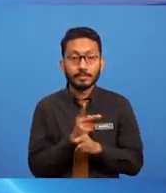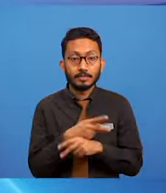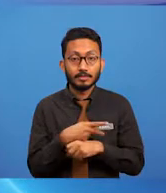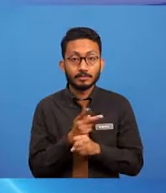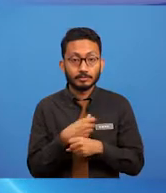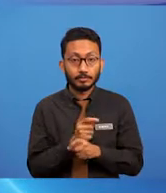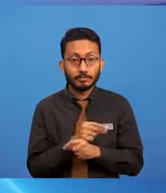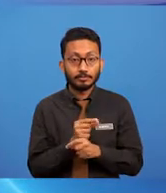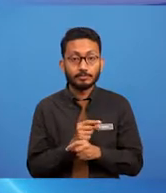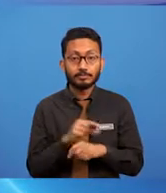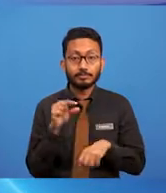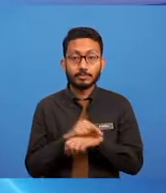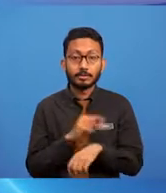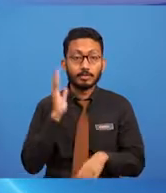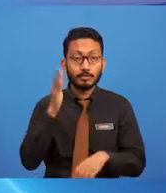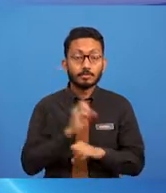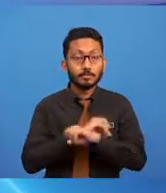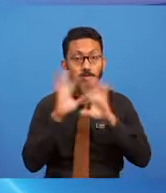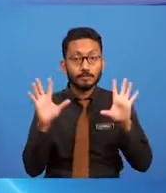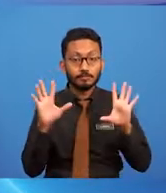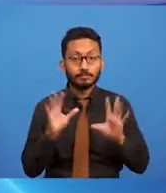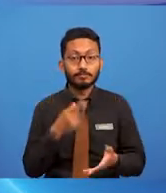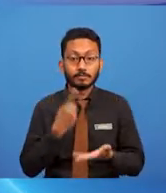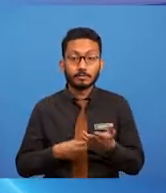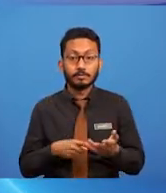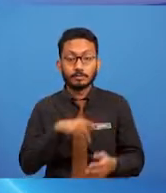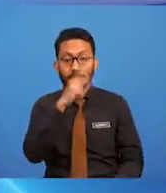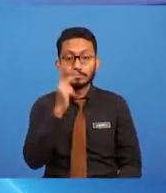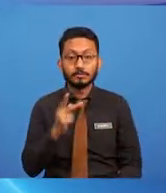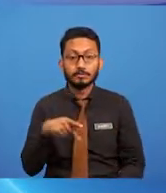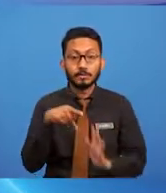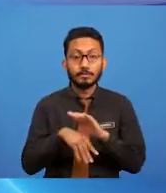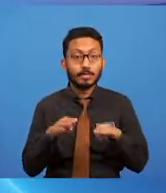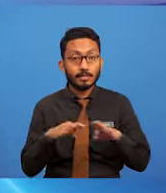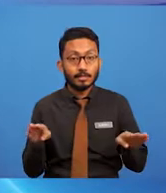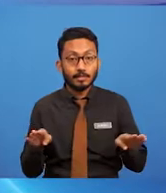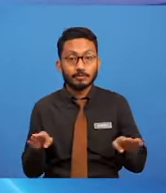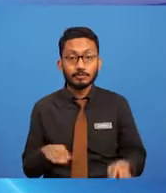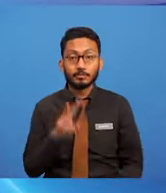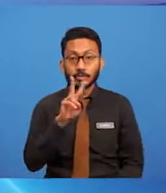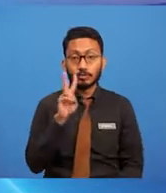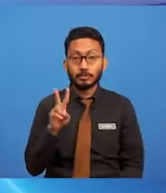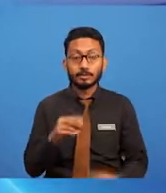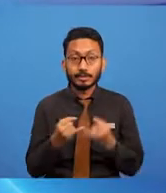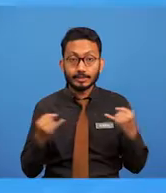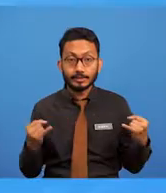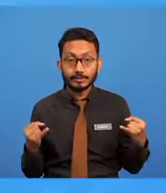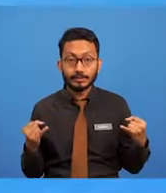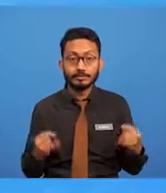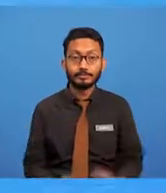Saya akan menerangkan apakah perbezaan antara kedua-dua jenis imej ini.